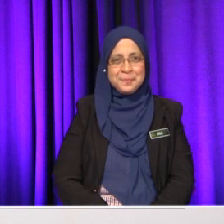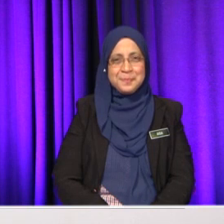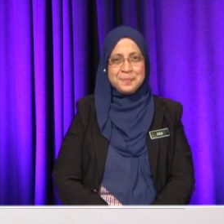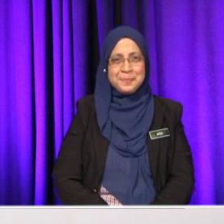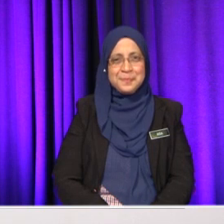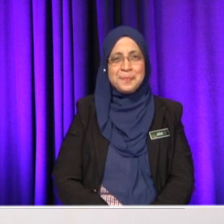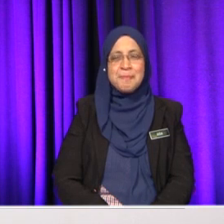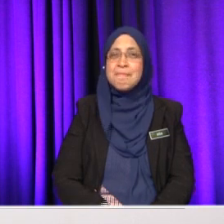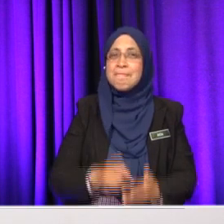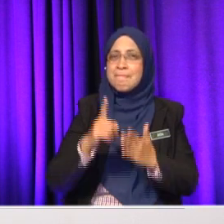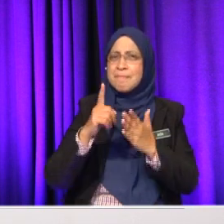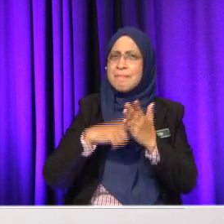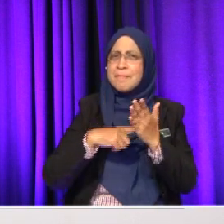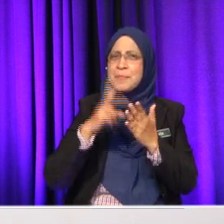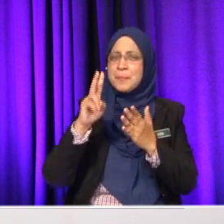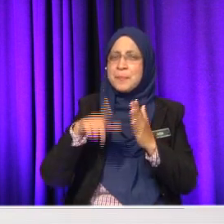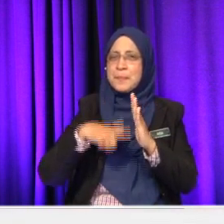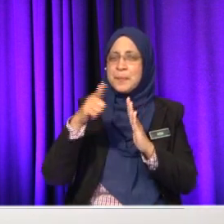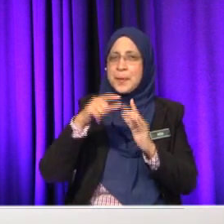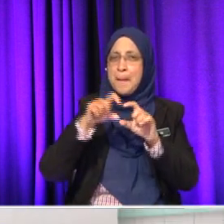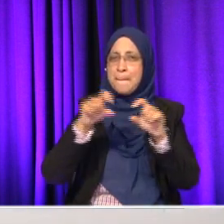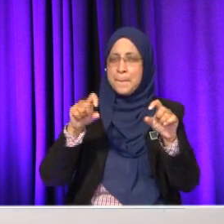Apa dia, Miza? Dua kelebihan sistem itu.